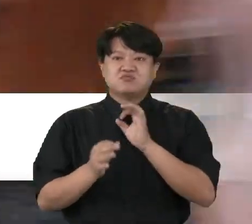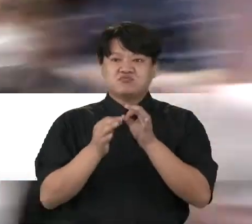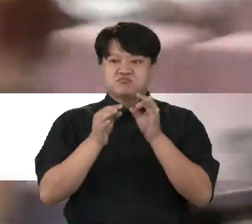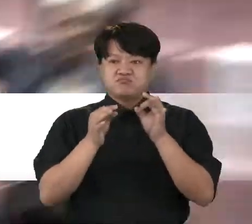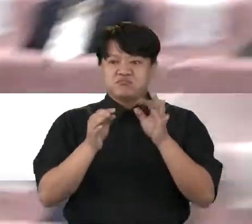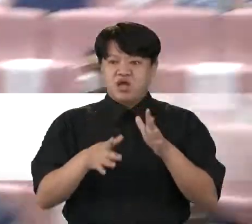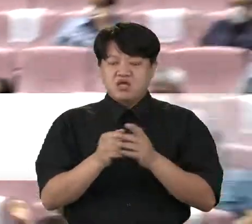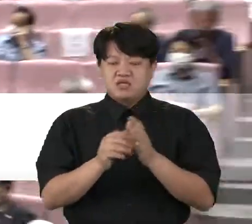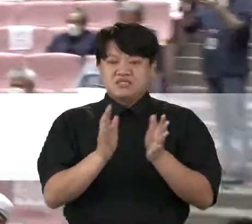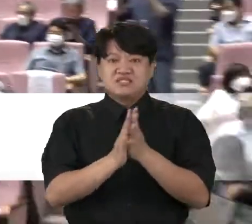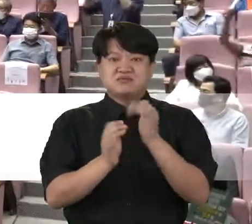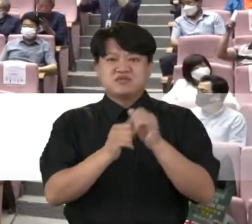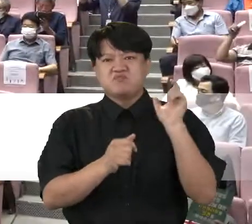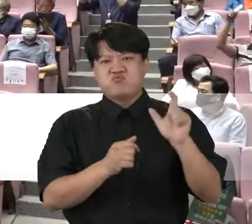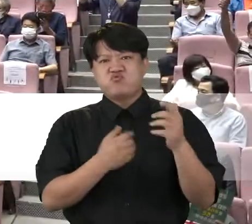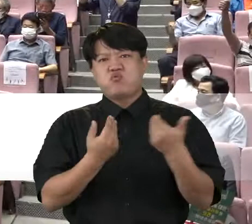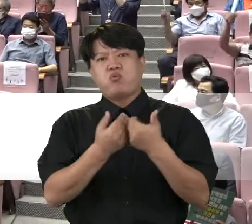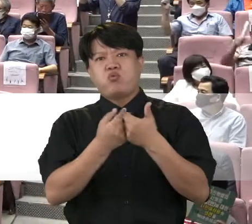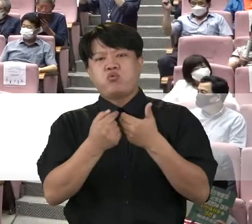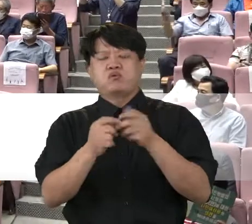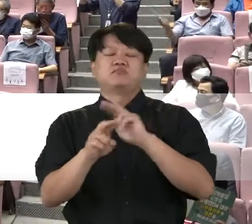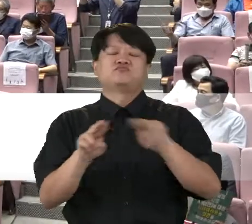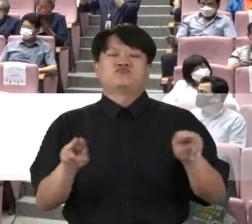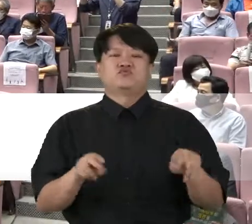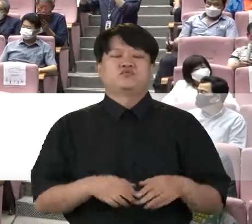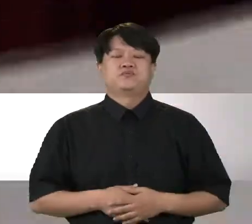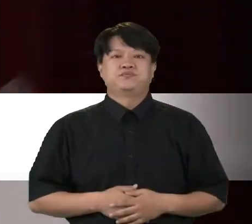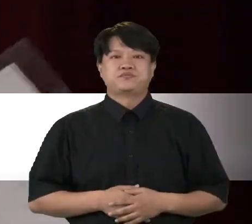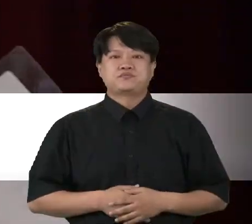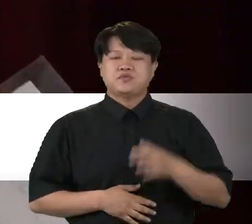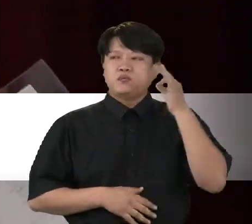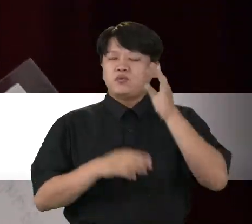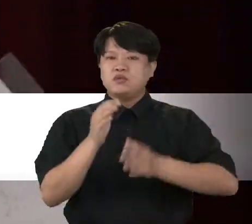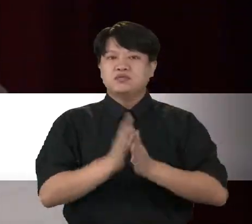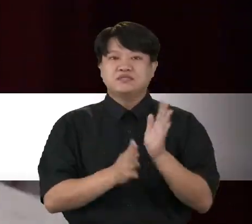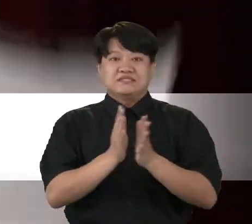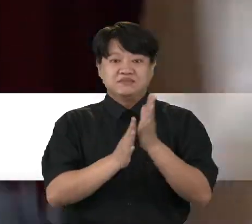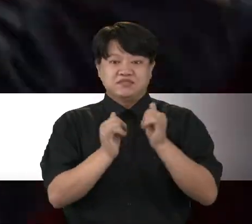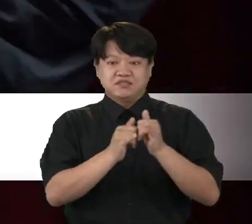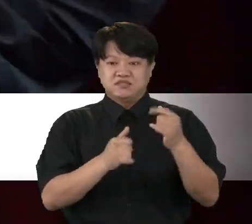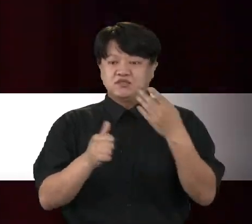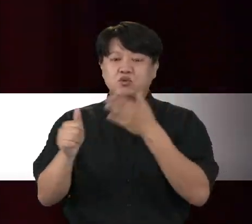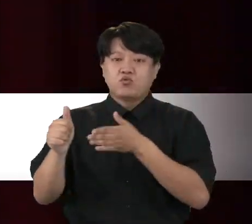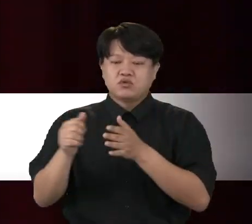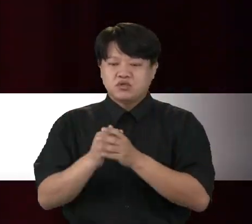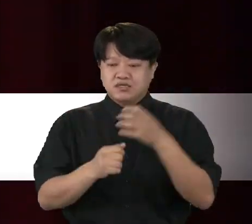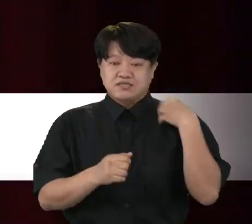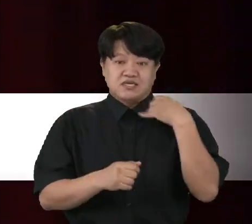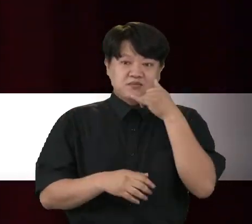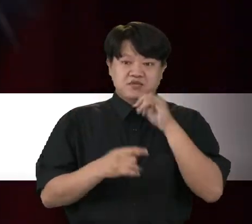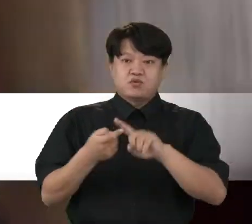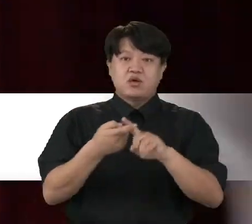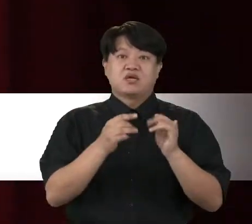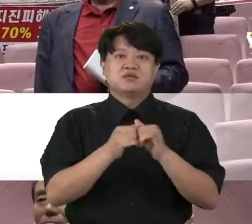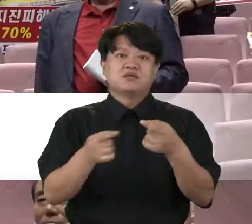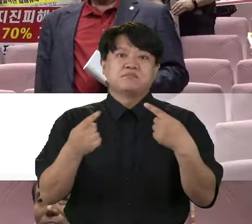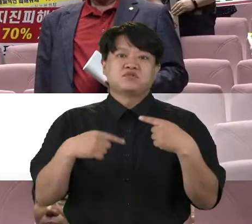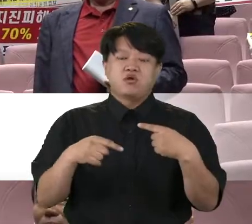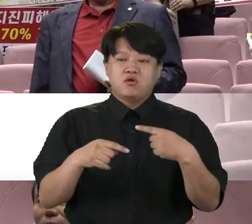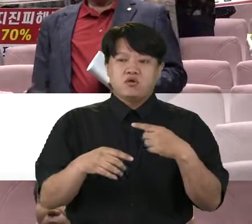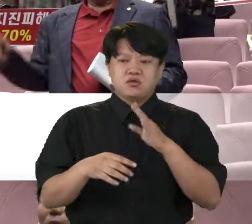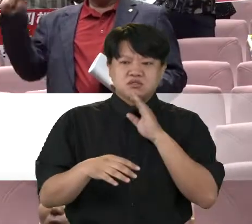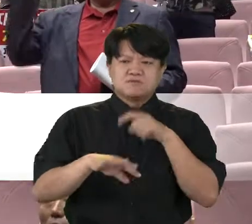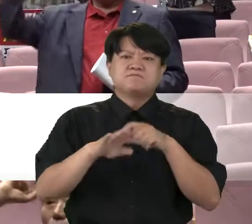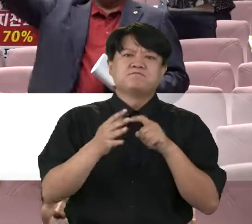만에 시민들의 거센 반발에 부딪혀 무산됐습니다. 포항시는 시민들의 요구에 따라 책임있는 관계자 참석과